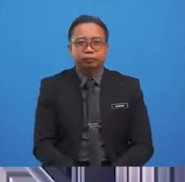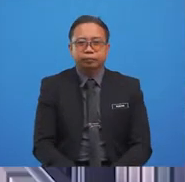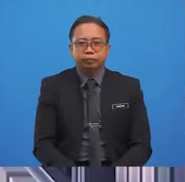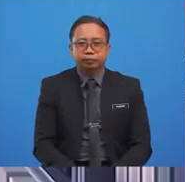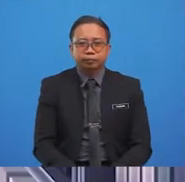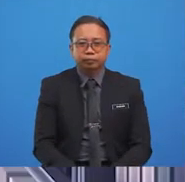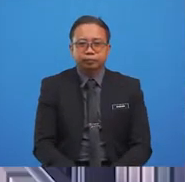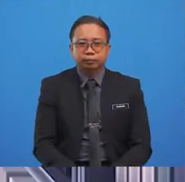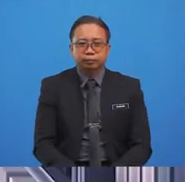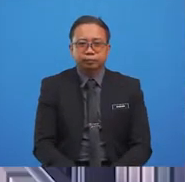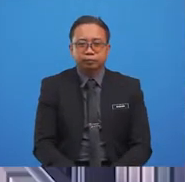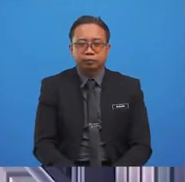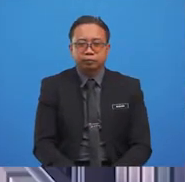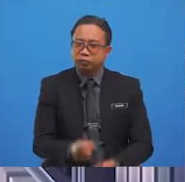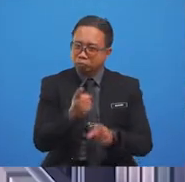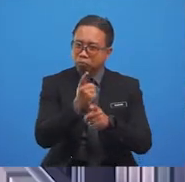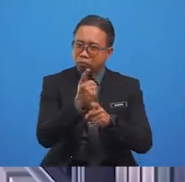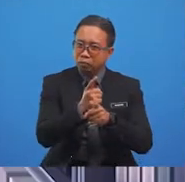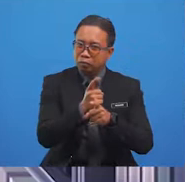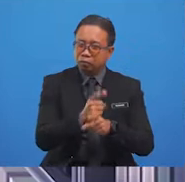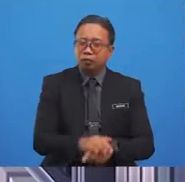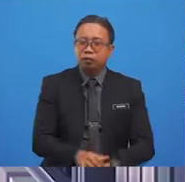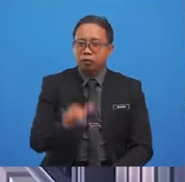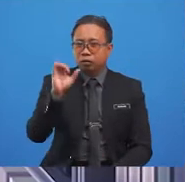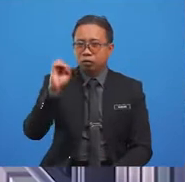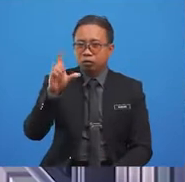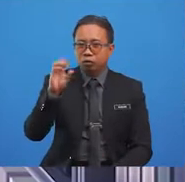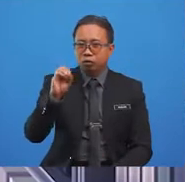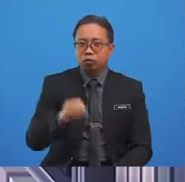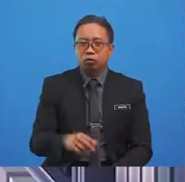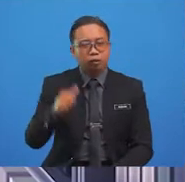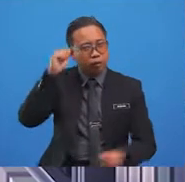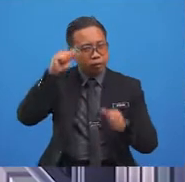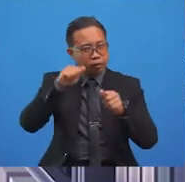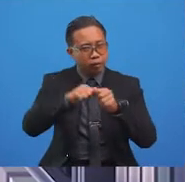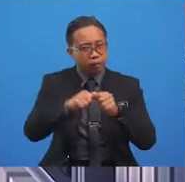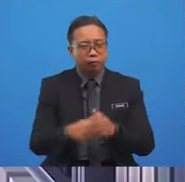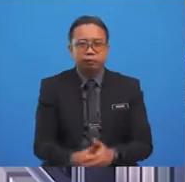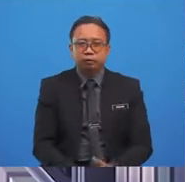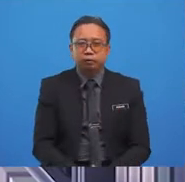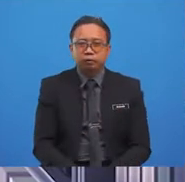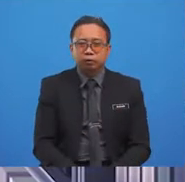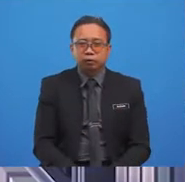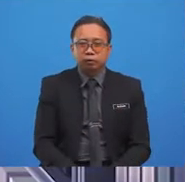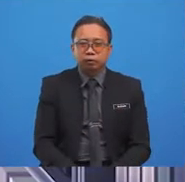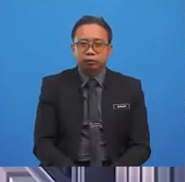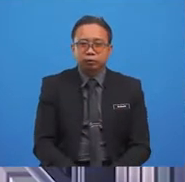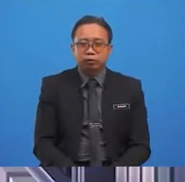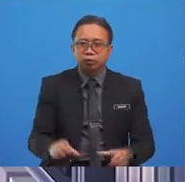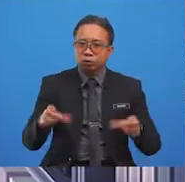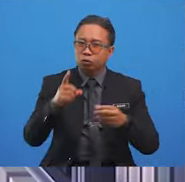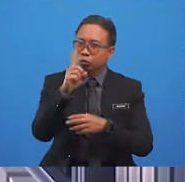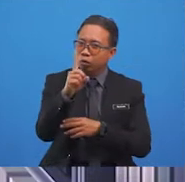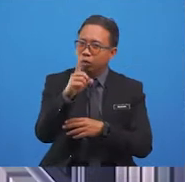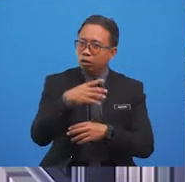is absolutely right, Yolom. Also always remember it is all right to do what